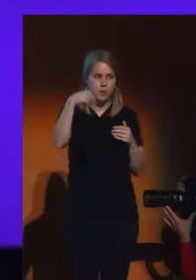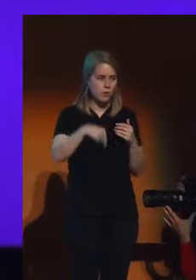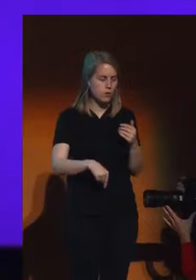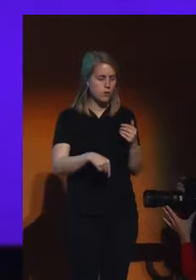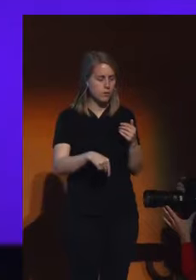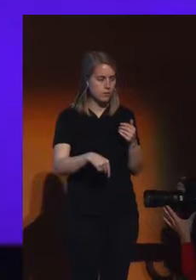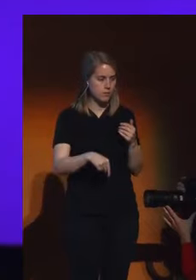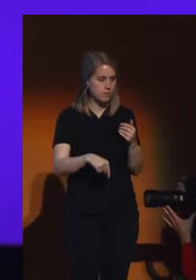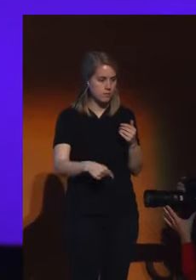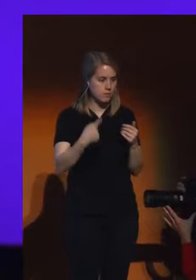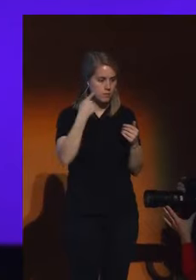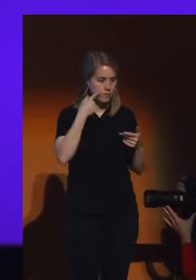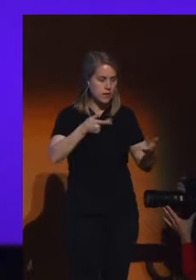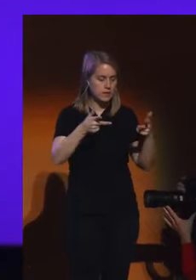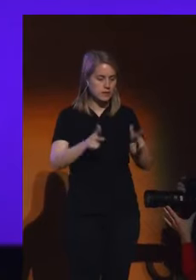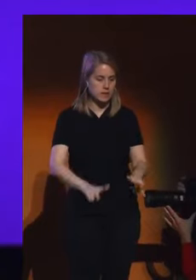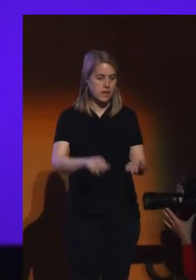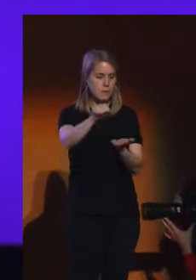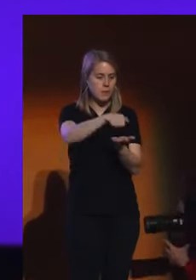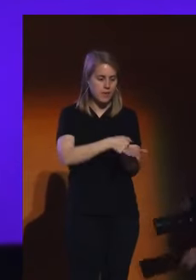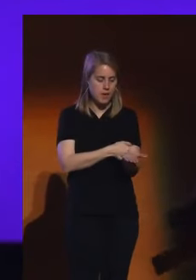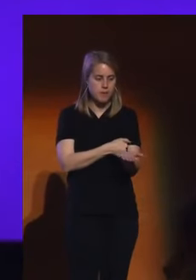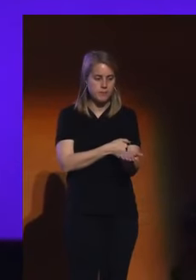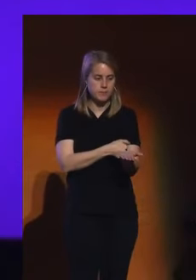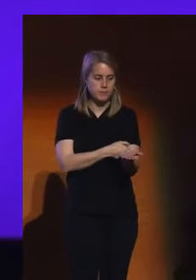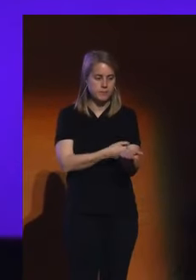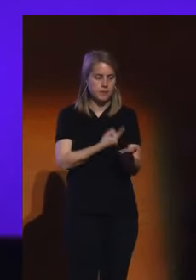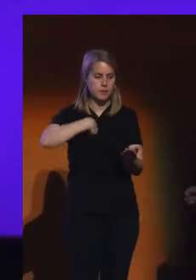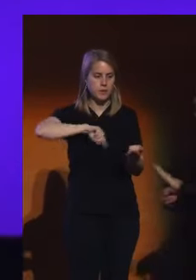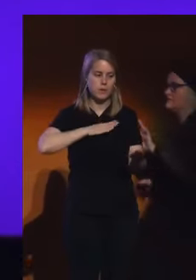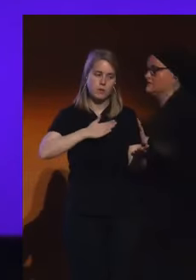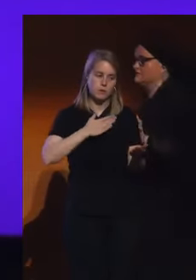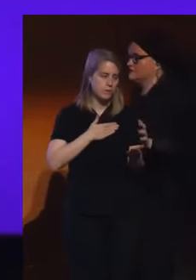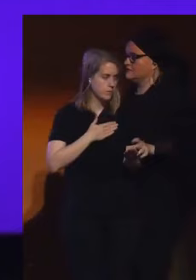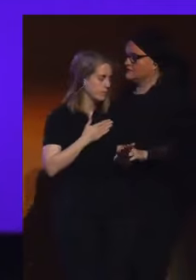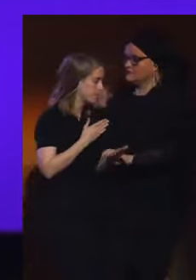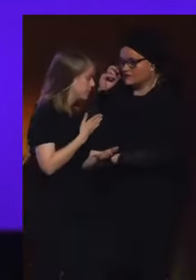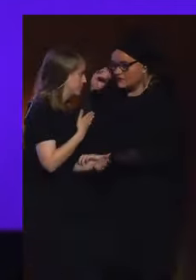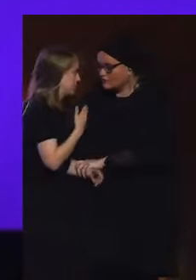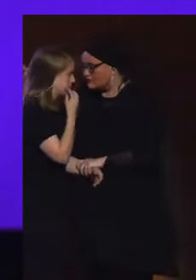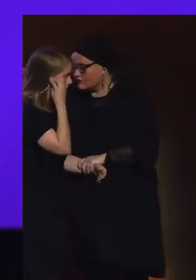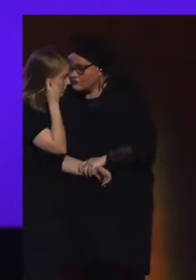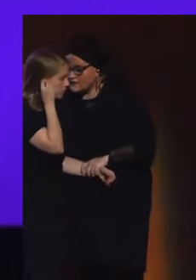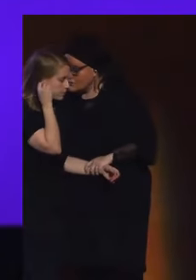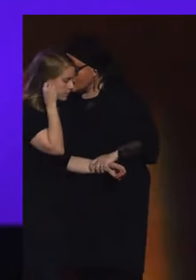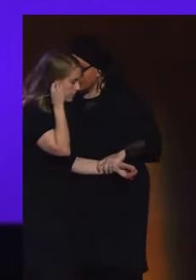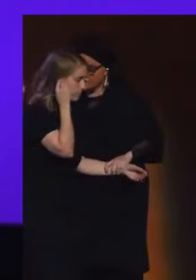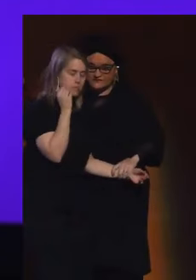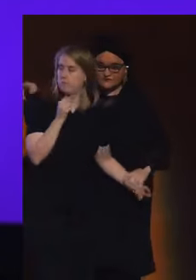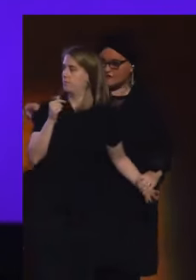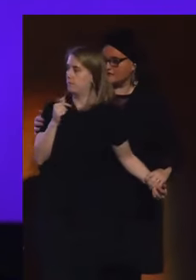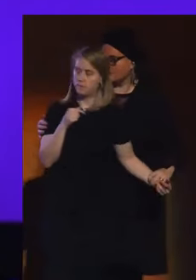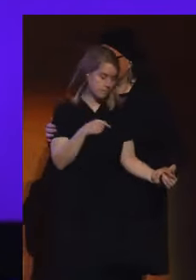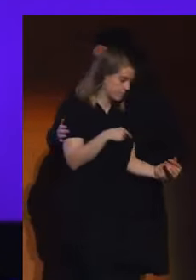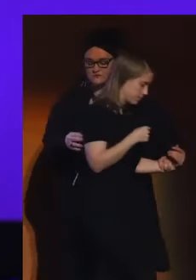hemen, aukibat utxik dago. Gure komunitateko lagun bat joan egin